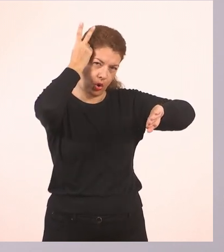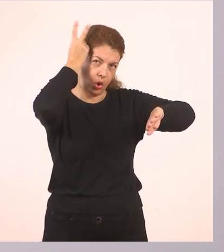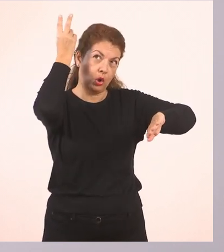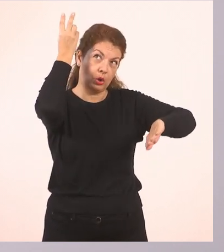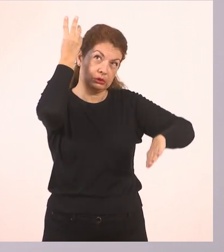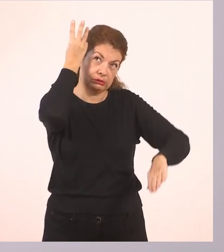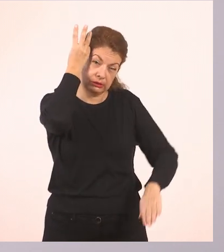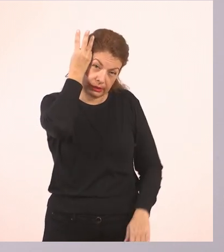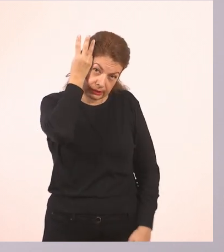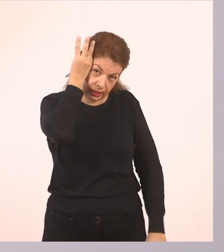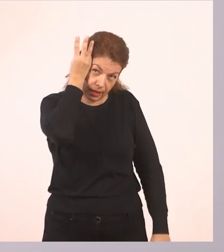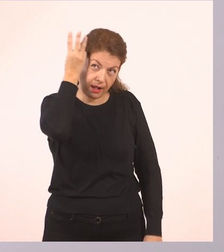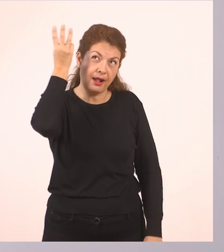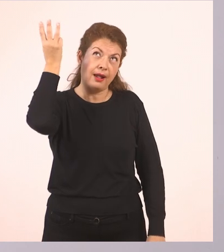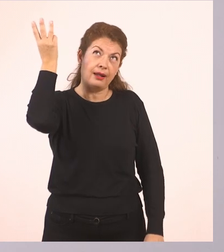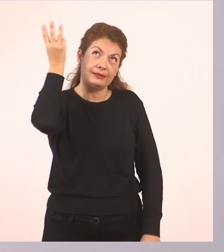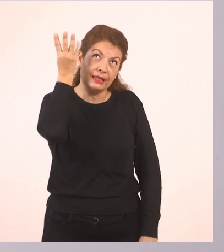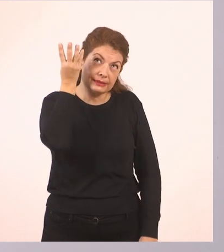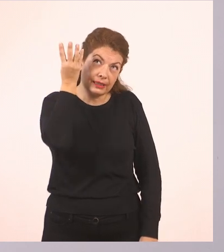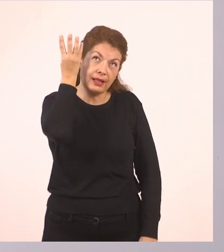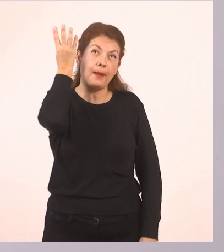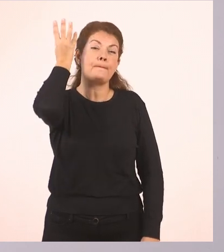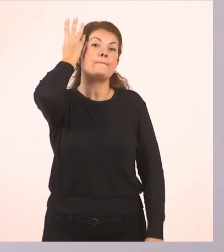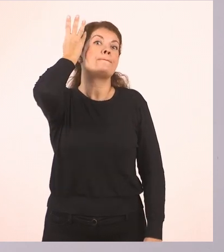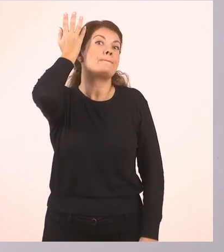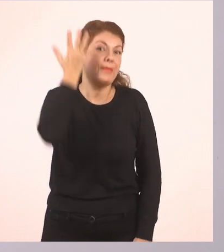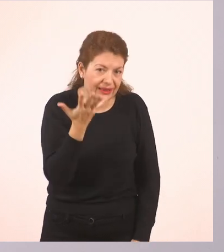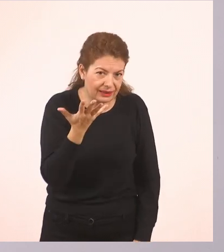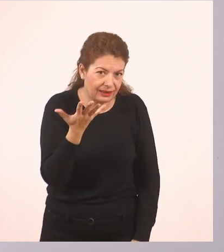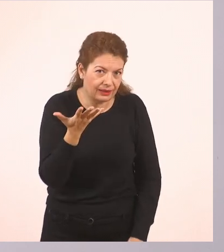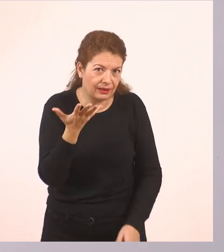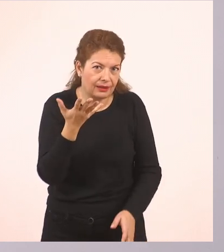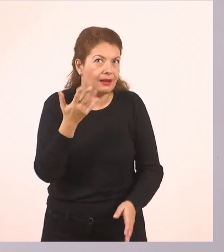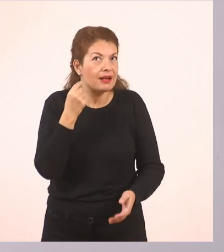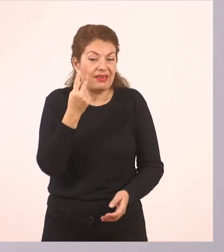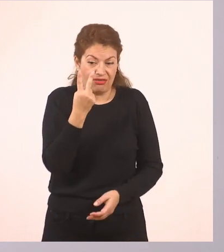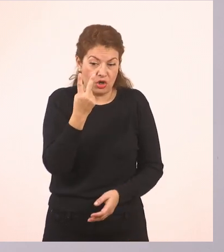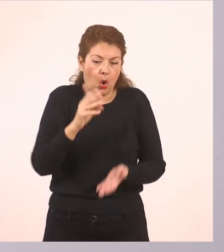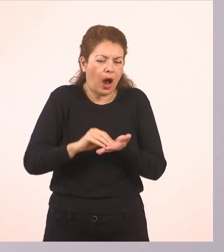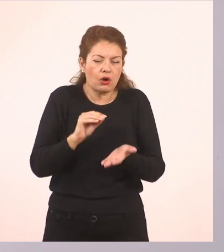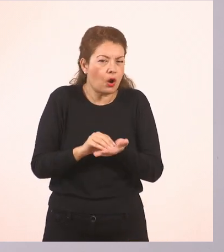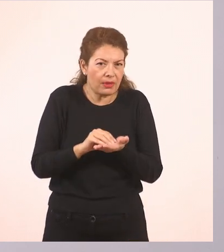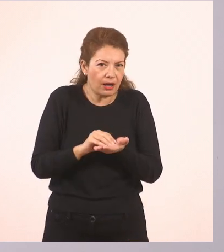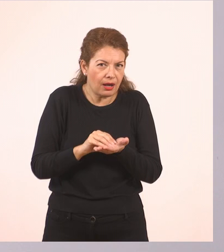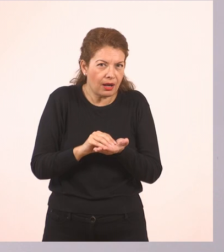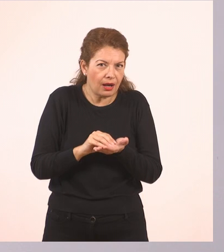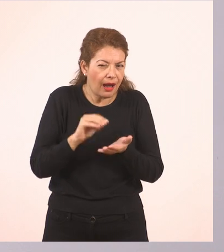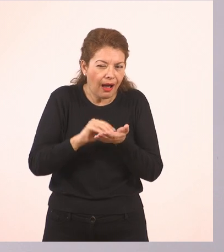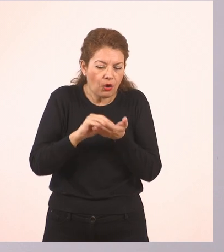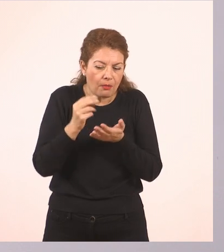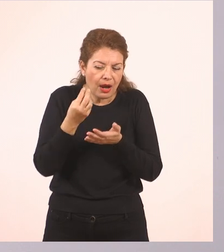2, 3, 4, 5. Πόσα δάχτυλα άνοιξα. Ναι,